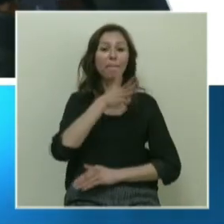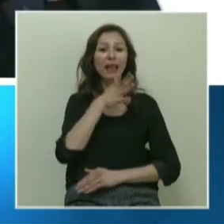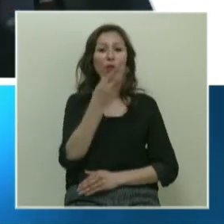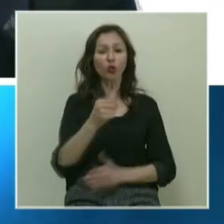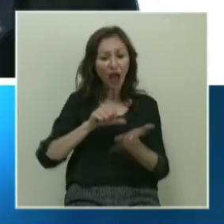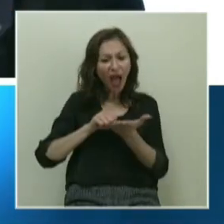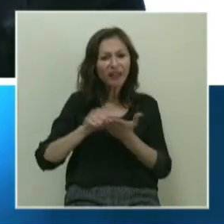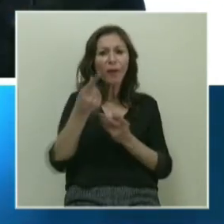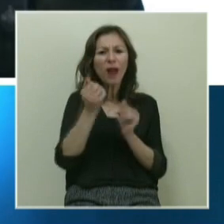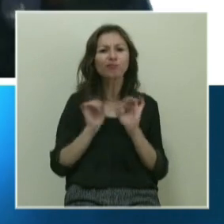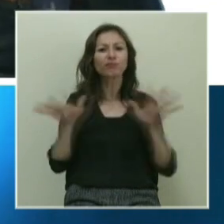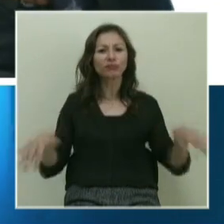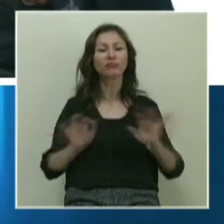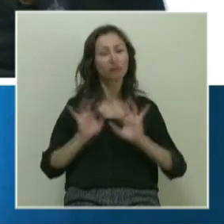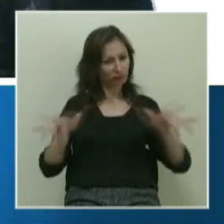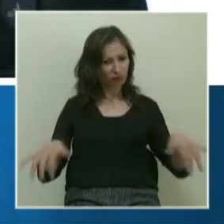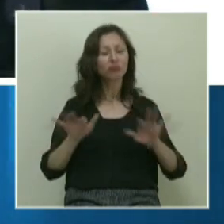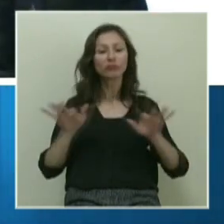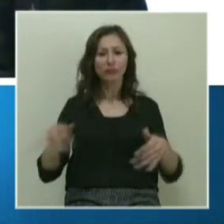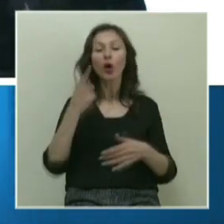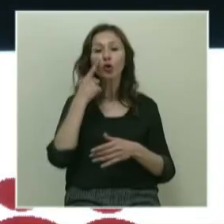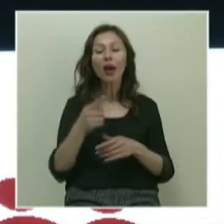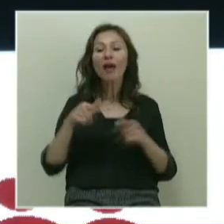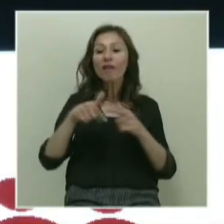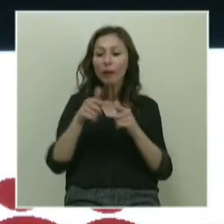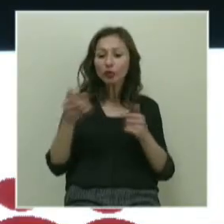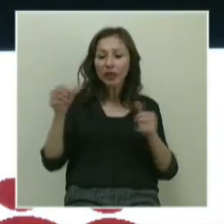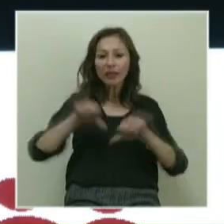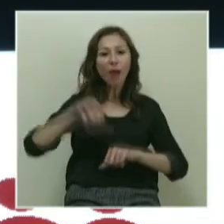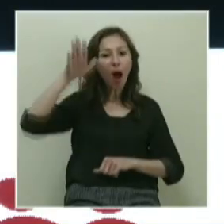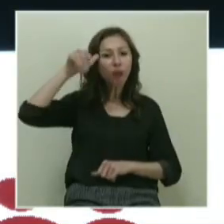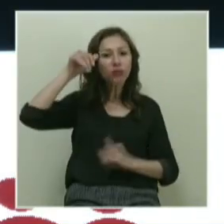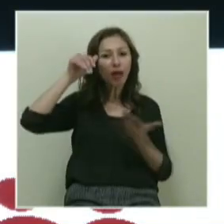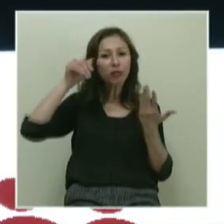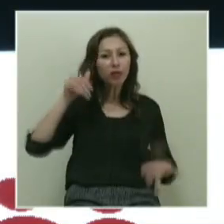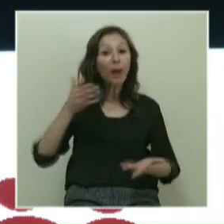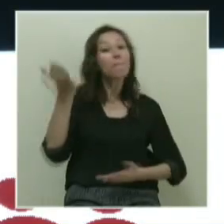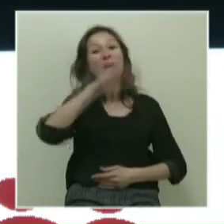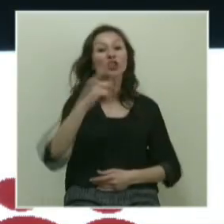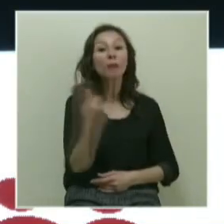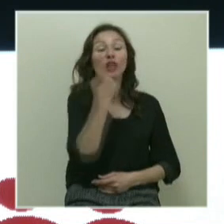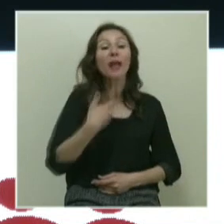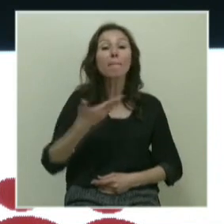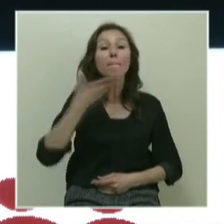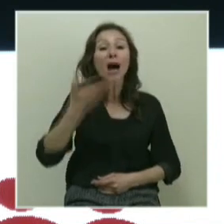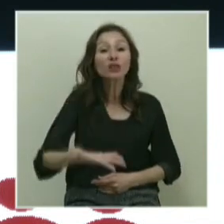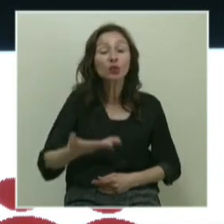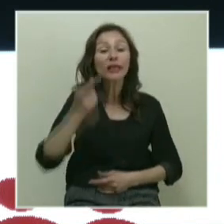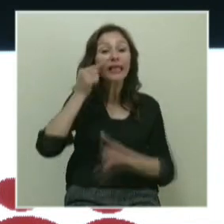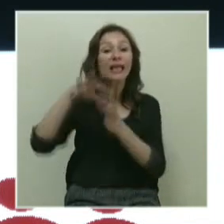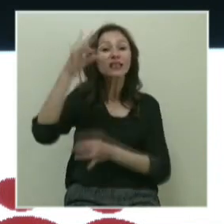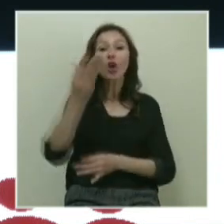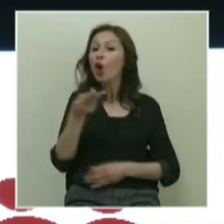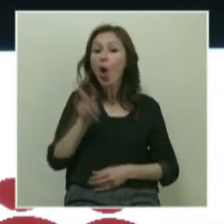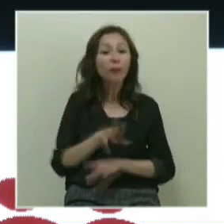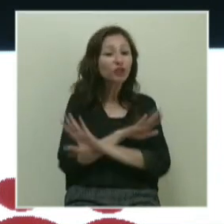tarafından para fışkıracak. Olayı sadece farmakolojiye indirmek aptallık. Başka bir şeyden bahsediyoruz. İnsan olarak